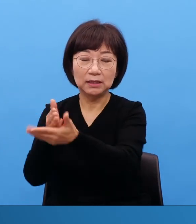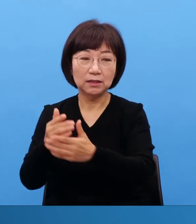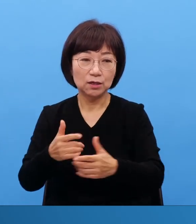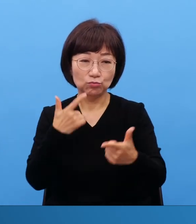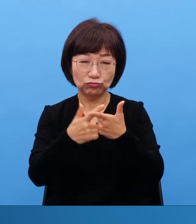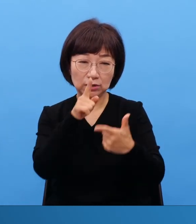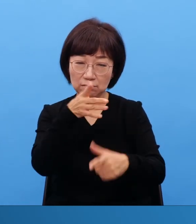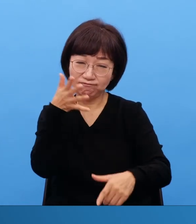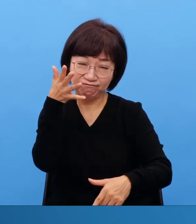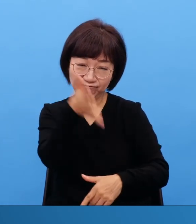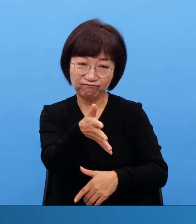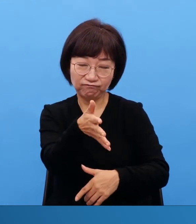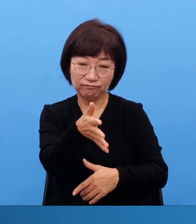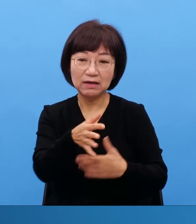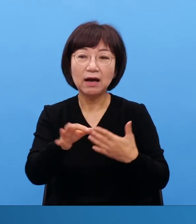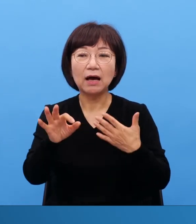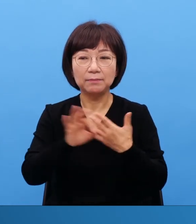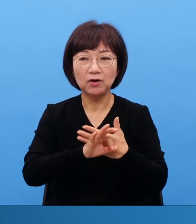안에 여기서 하니까